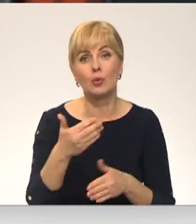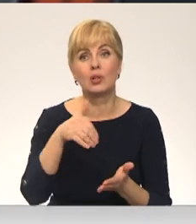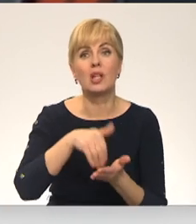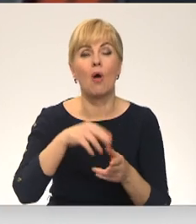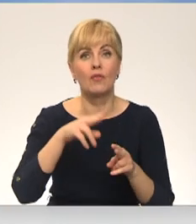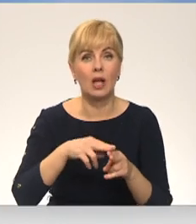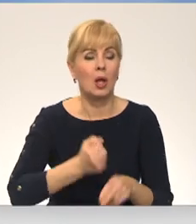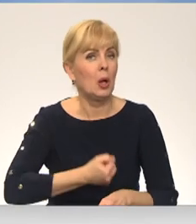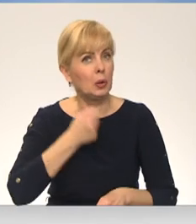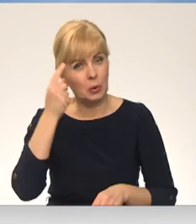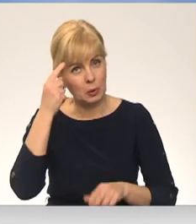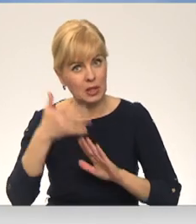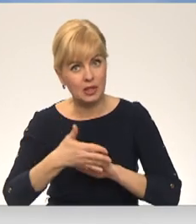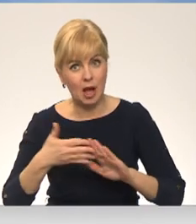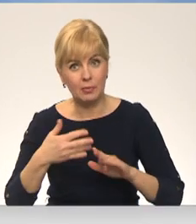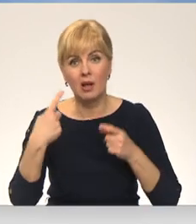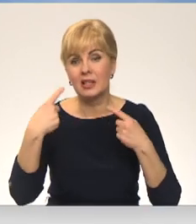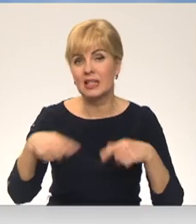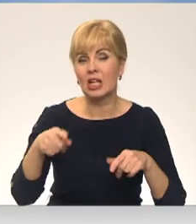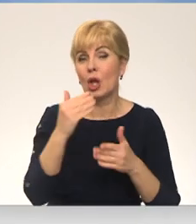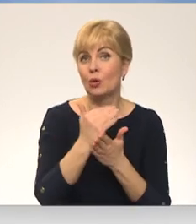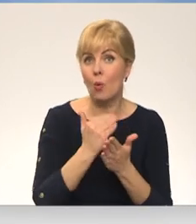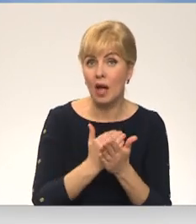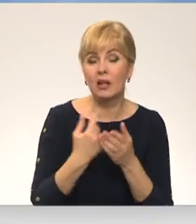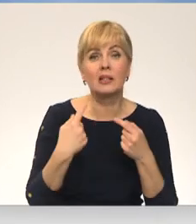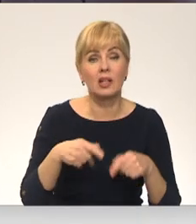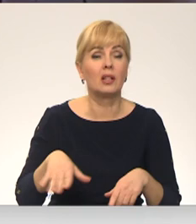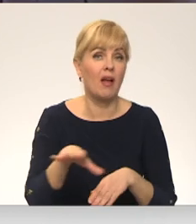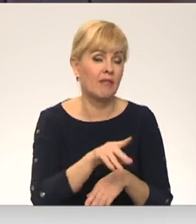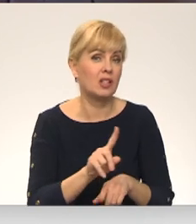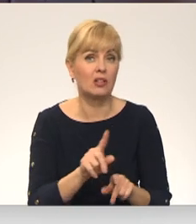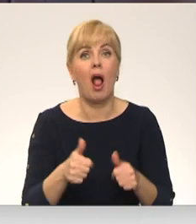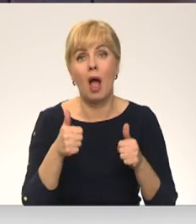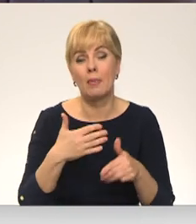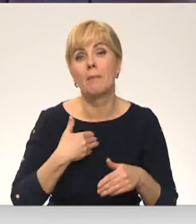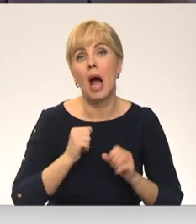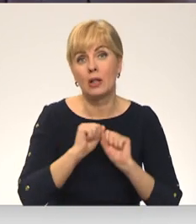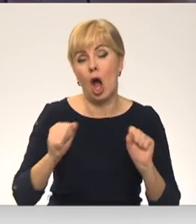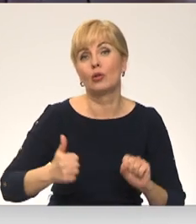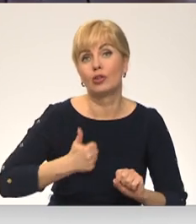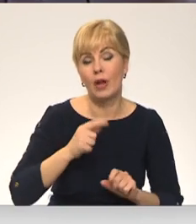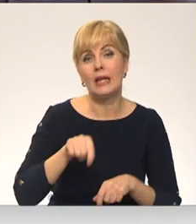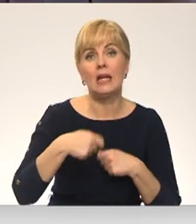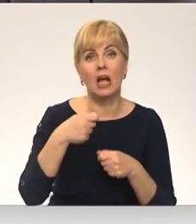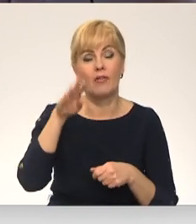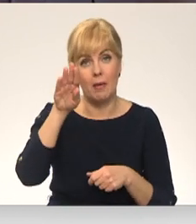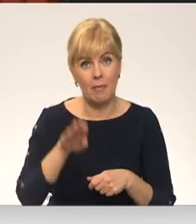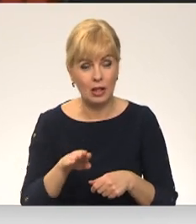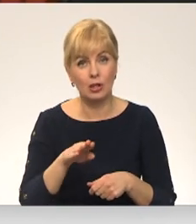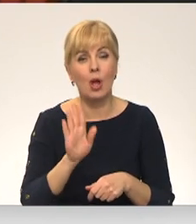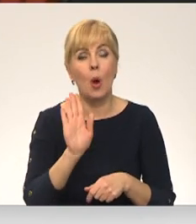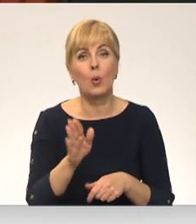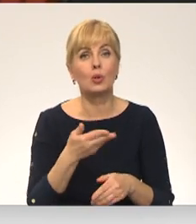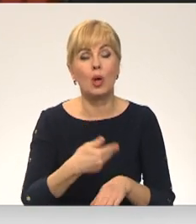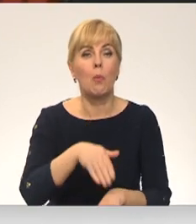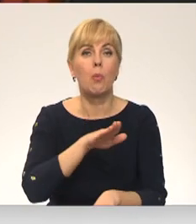grūtāk saprast, jo savādāki noteikumi. Bet citādi – viss labi. Man apdrošināšana iede uz mēnesi. Uz polijas robežas